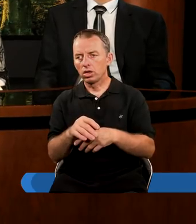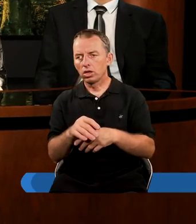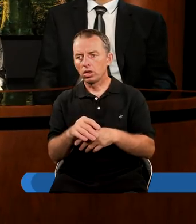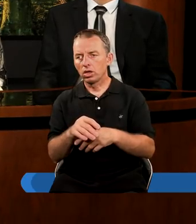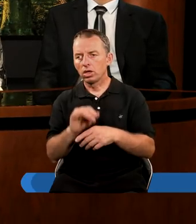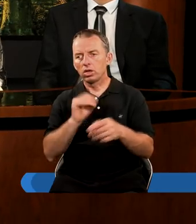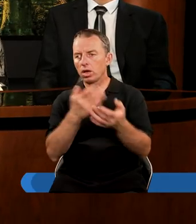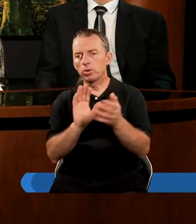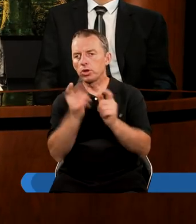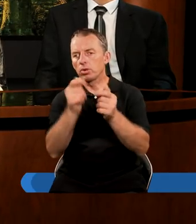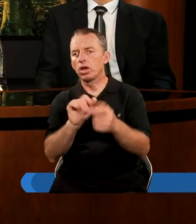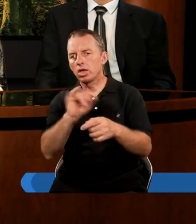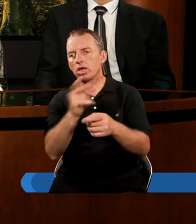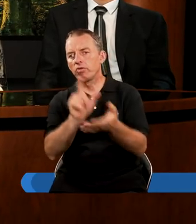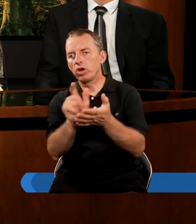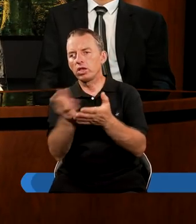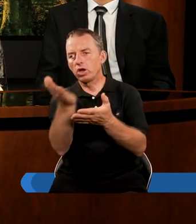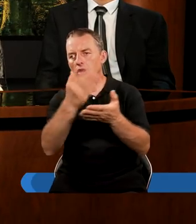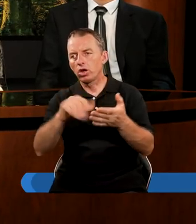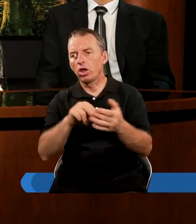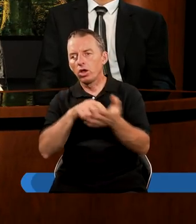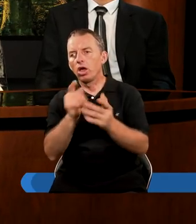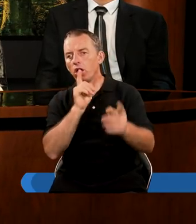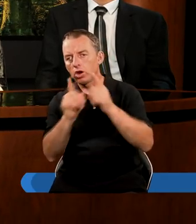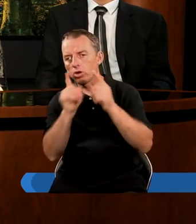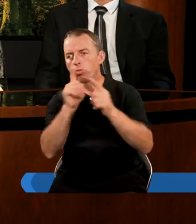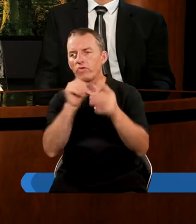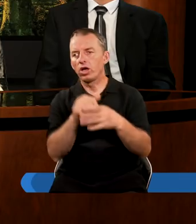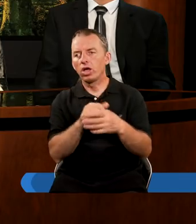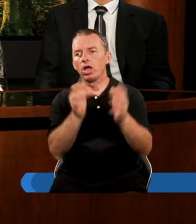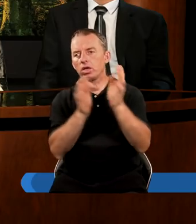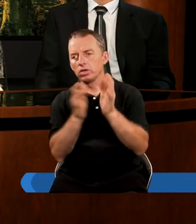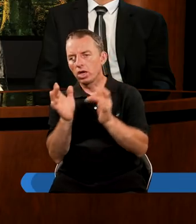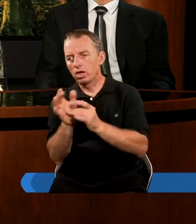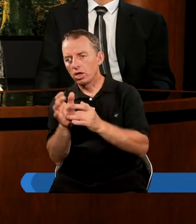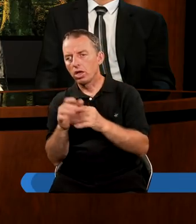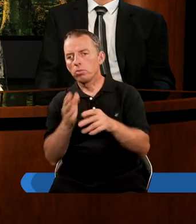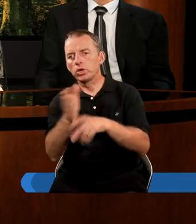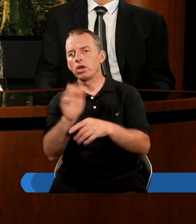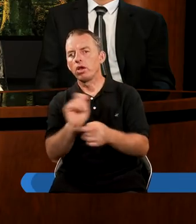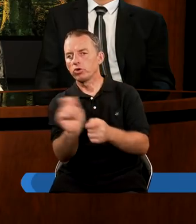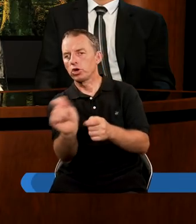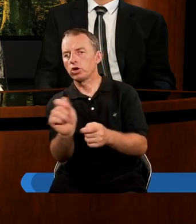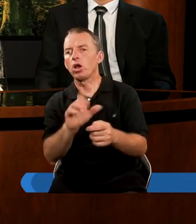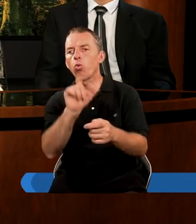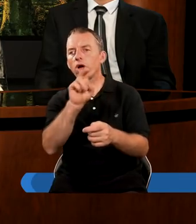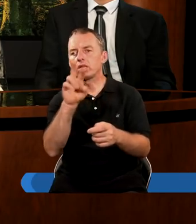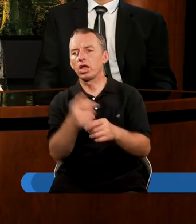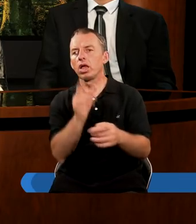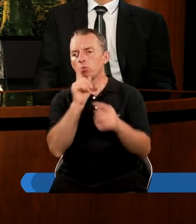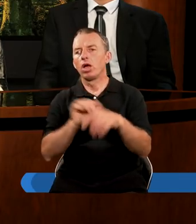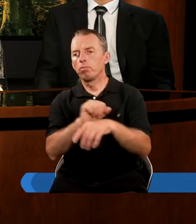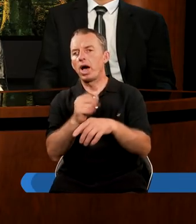Nieprzypadkiem Jan, 11 rozdział, chodzi o rozmowę Jezusa przed wstrzeszeniem Łazarza, tak? Gdy